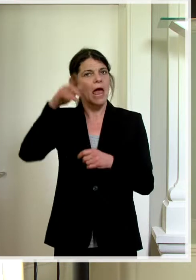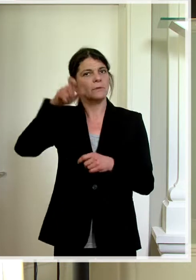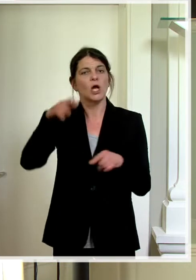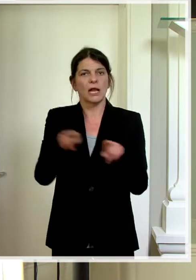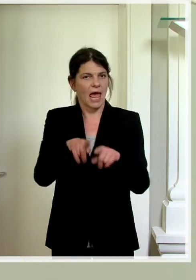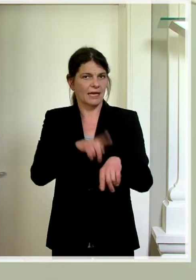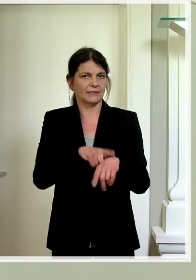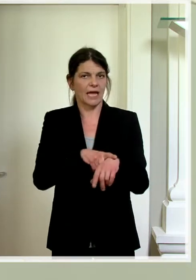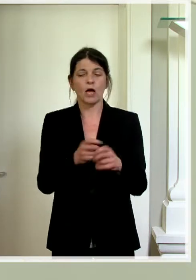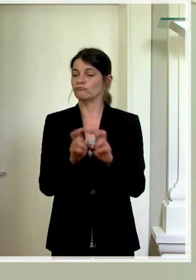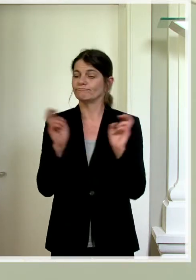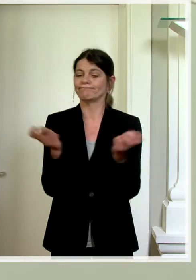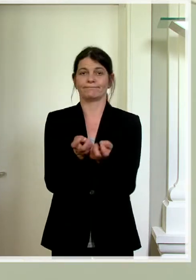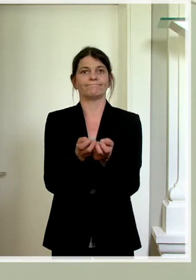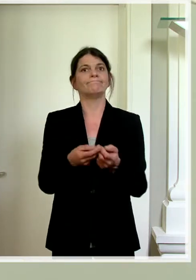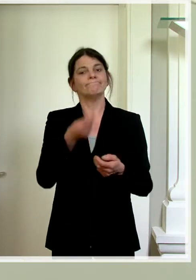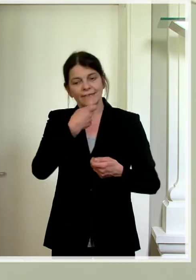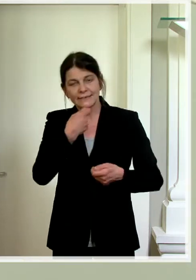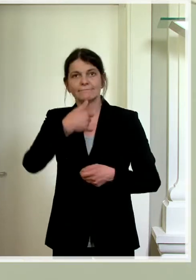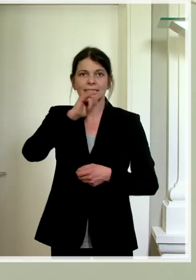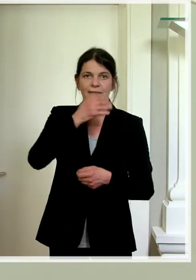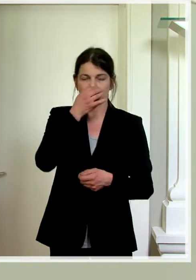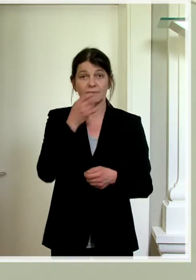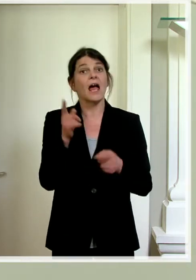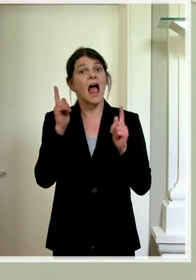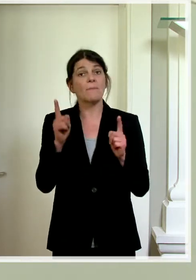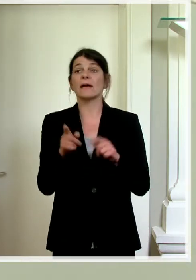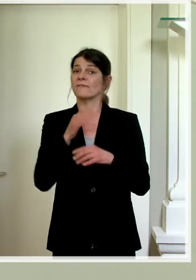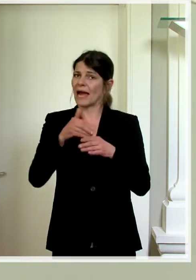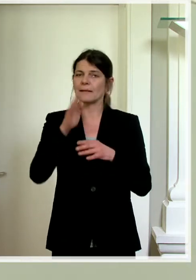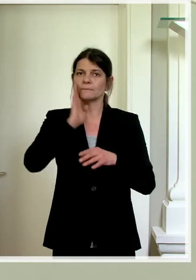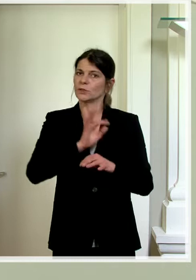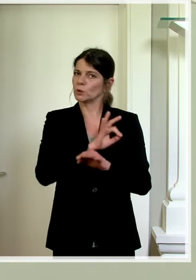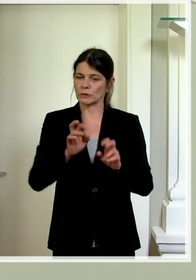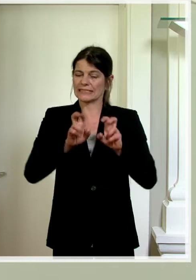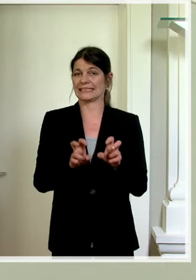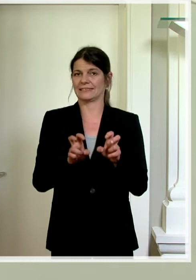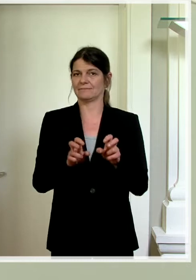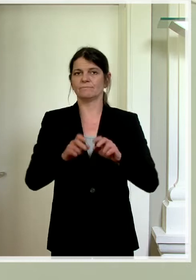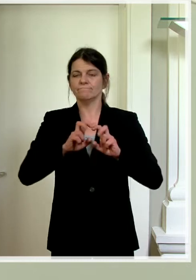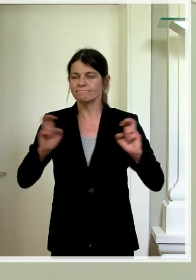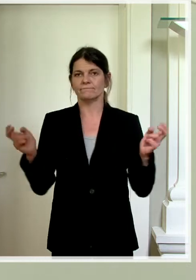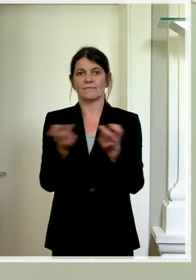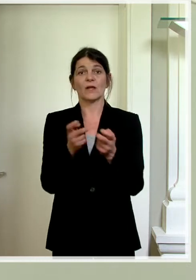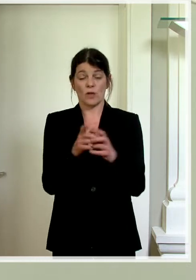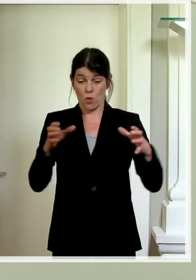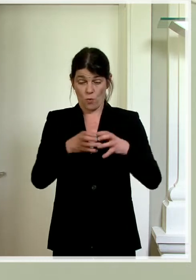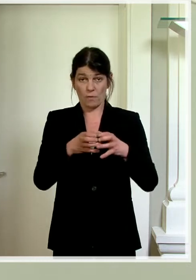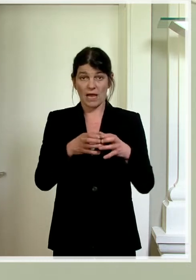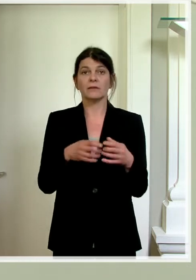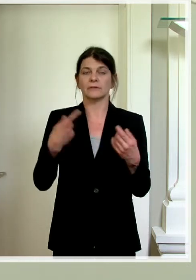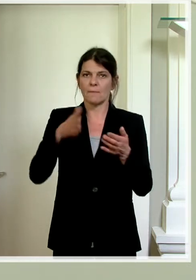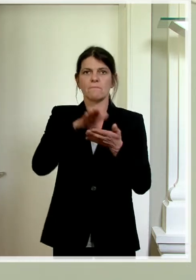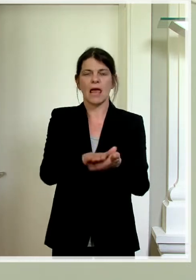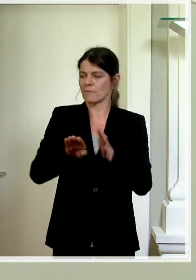gleichzeitig bewertet werden. Die Konsumation erfolgt allerdings weiterhin sitzend und zwischen den Gästegruppen ist der